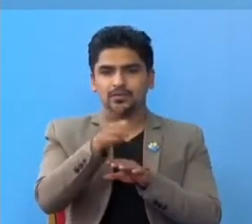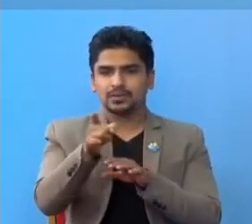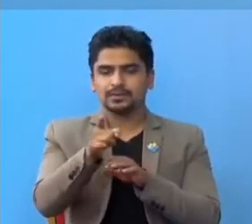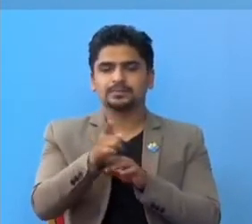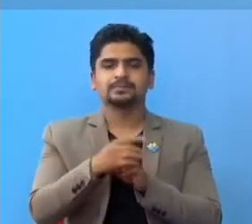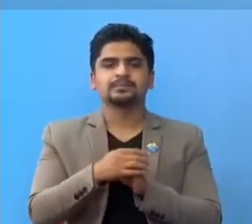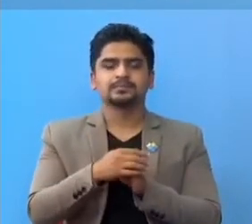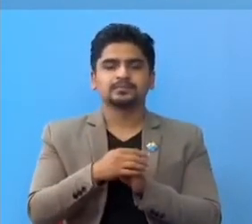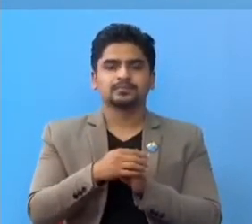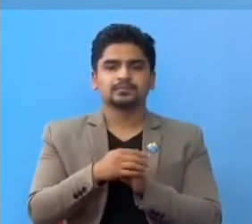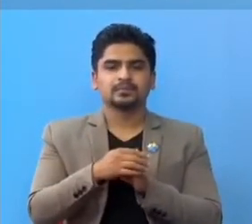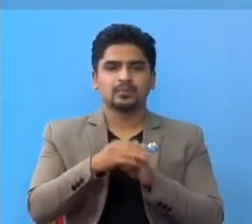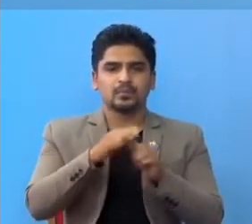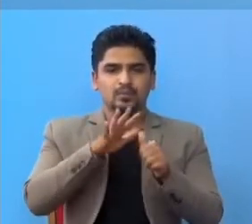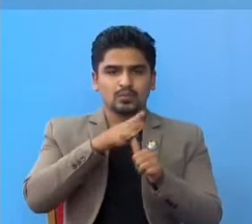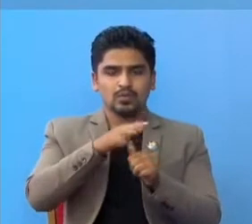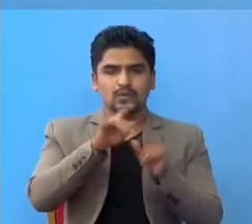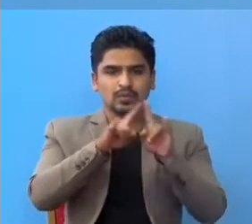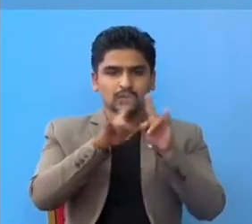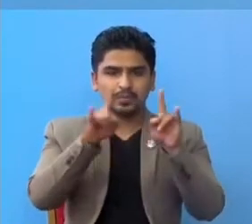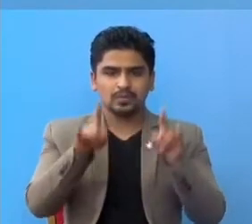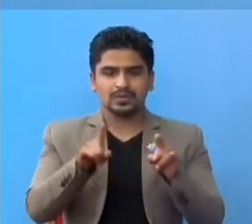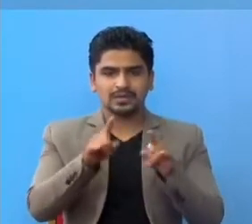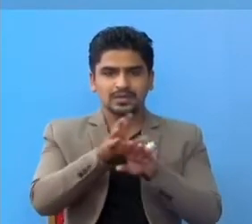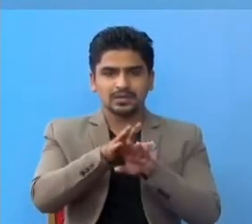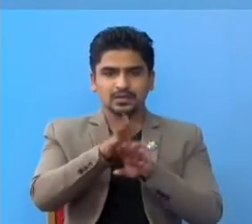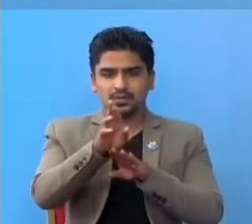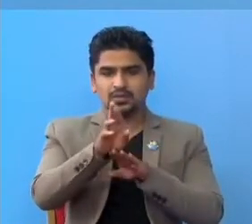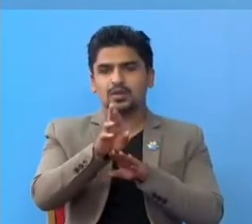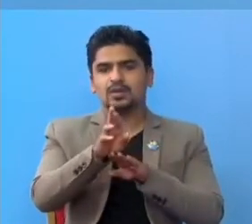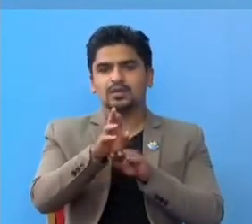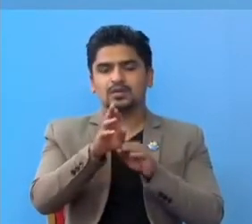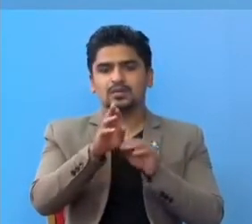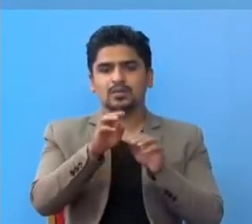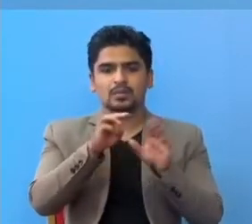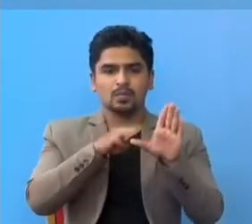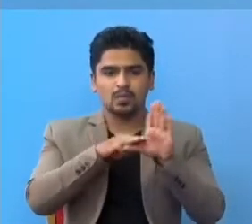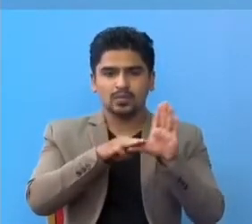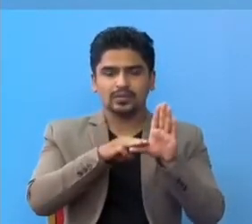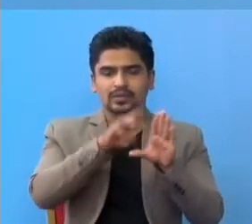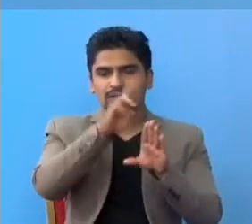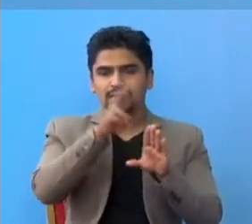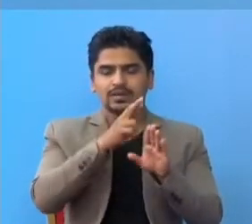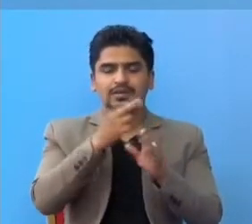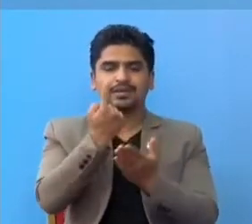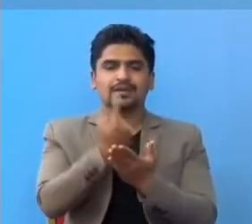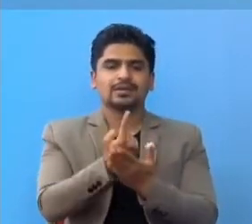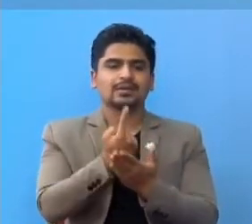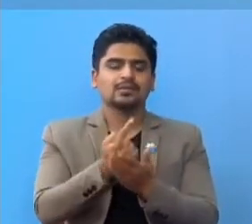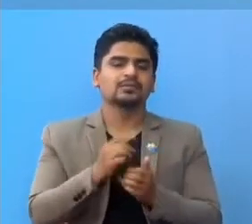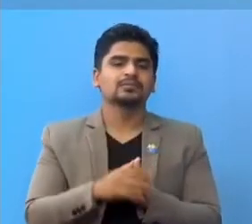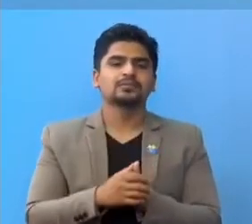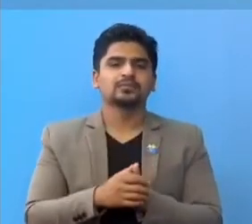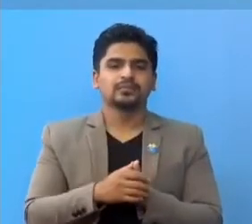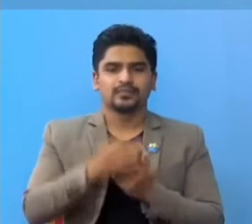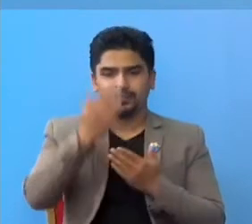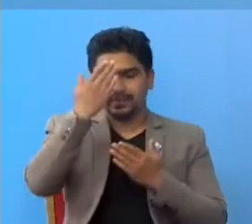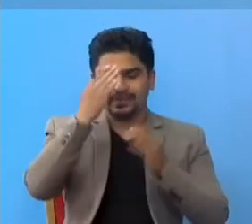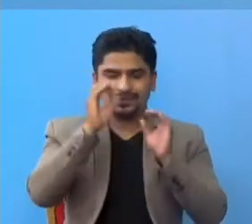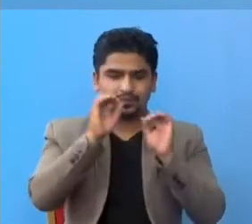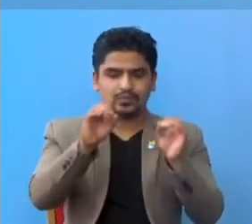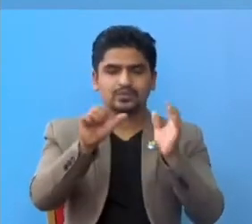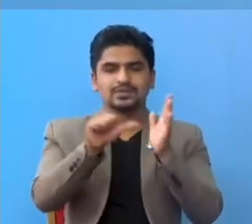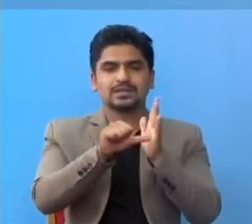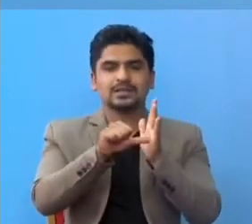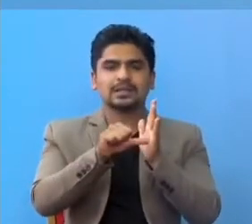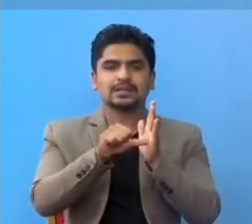मोरंग पर्षा रवतहट महुत्तरी रकाफणों संक्रमी तरू सुन्य वेका